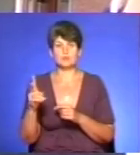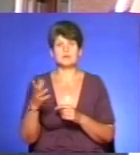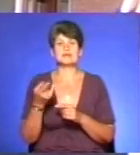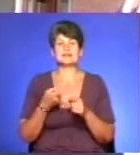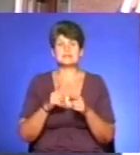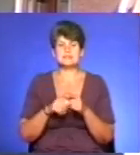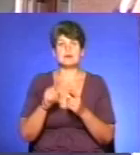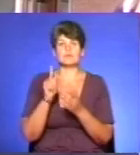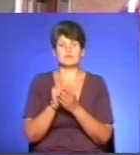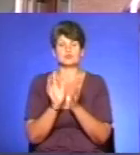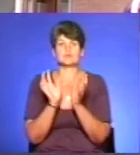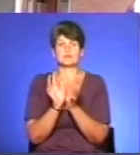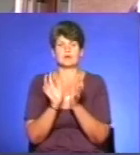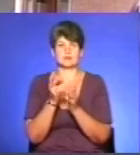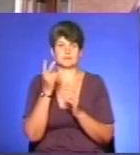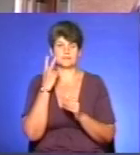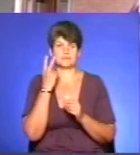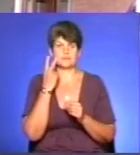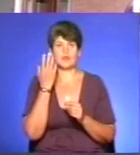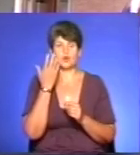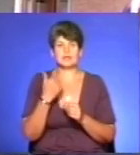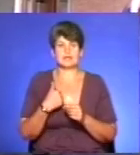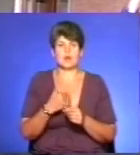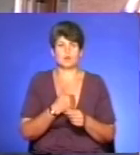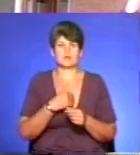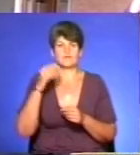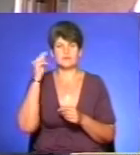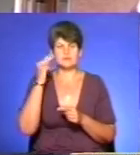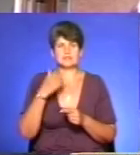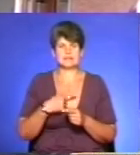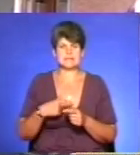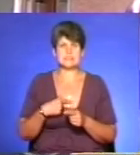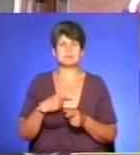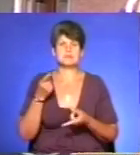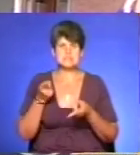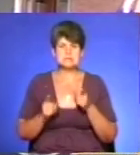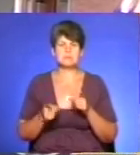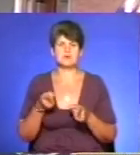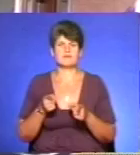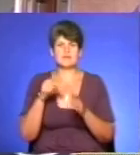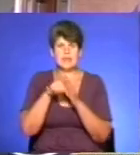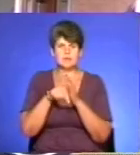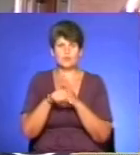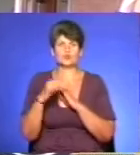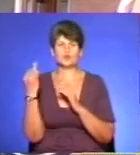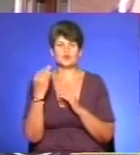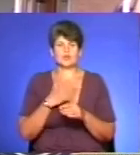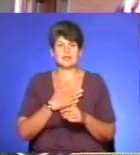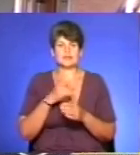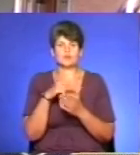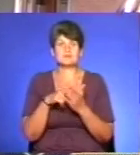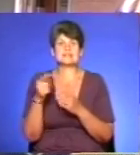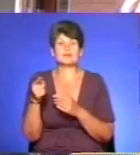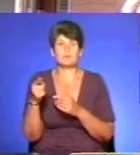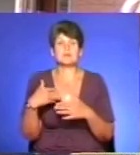Бойцун, повинна зберігатись навіки. Коли я хотів вивчити для себе справжню і глибоку історію нашого міста Тернополя,